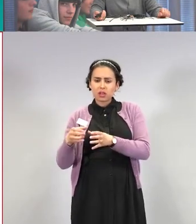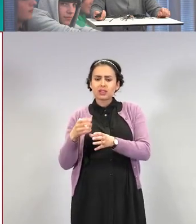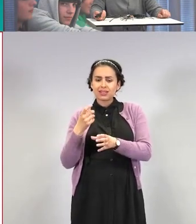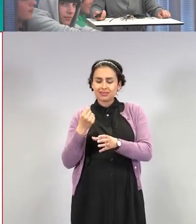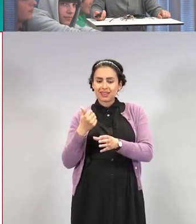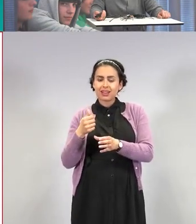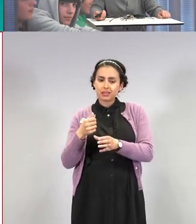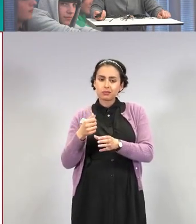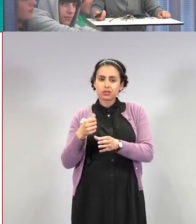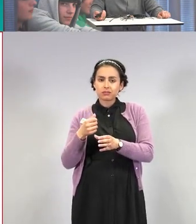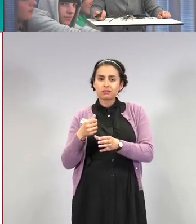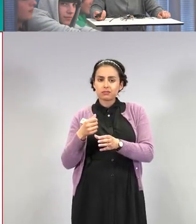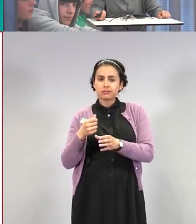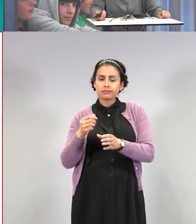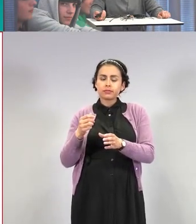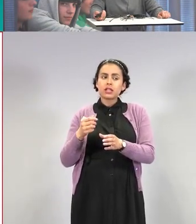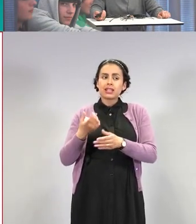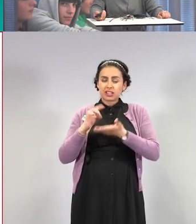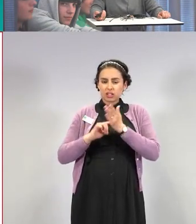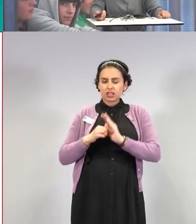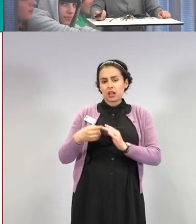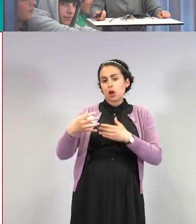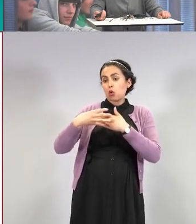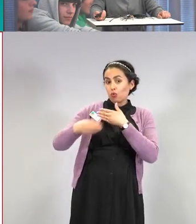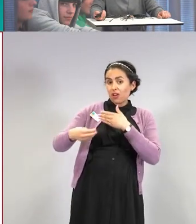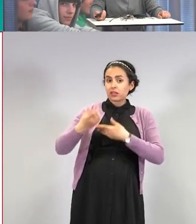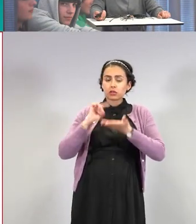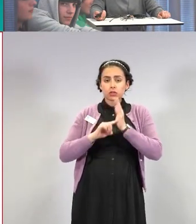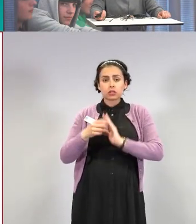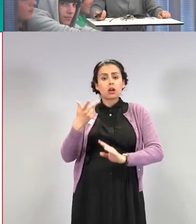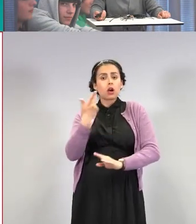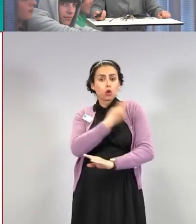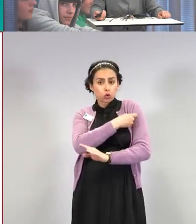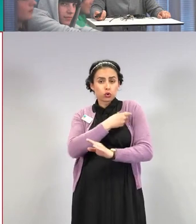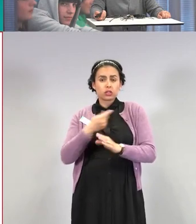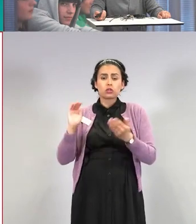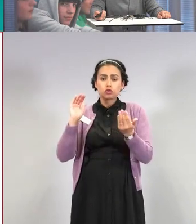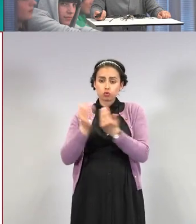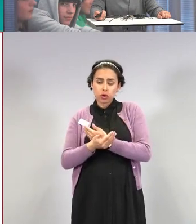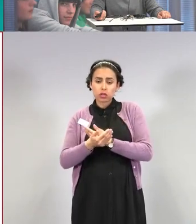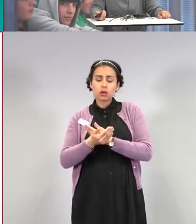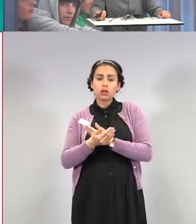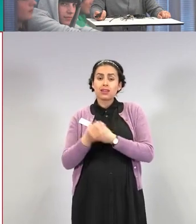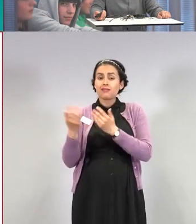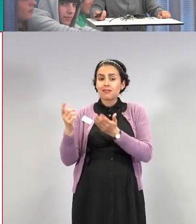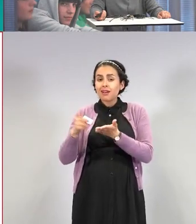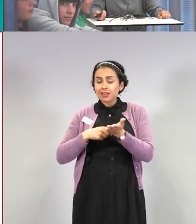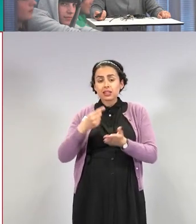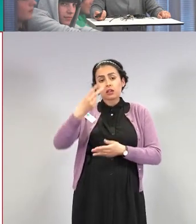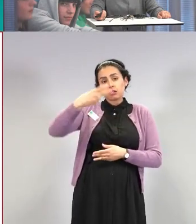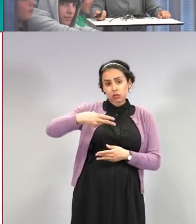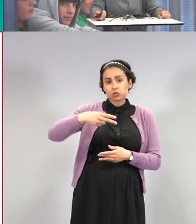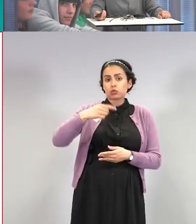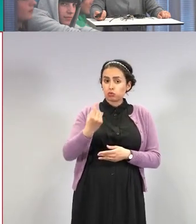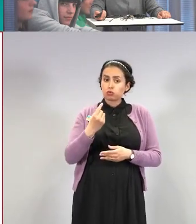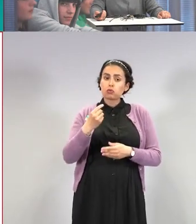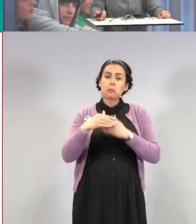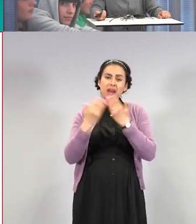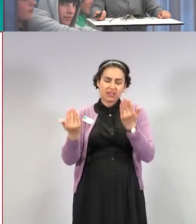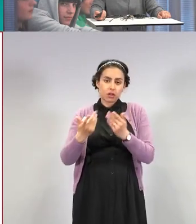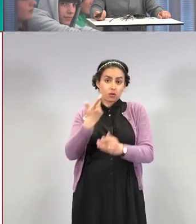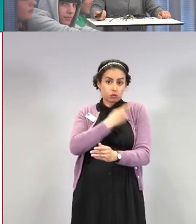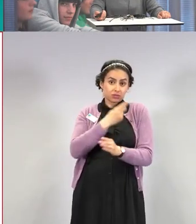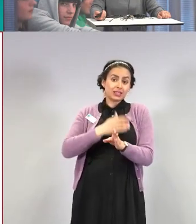viidettä. Tämä kuva tarkoittaa rokotussuojaa, eli siihen odotetaan 21 päivää rokottamisesta.